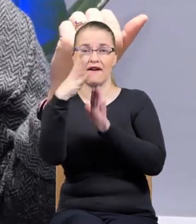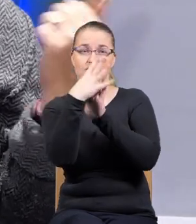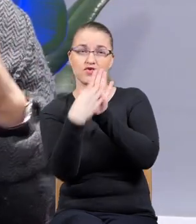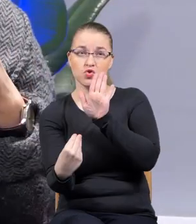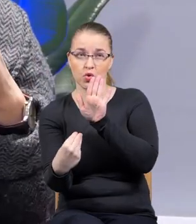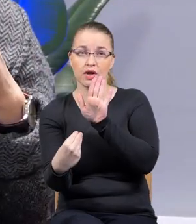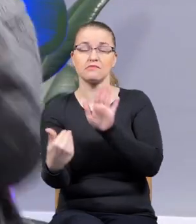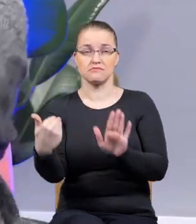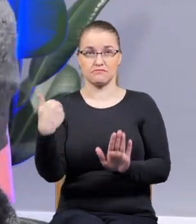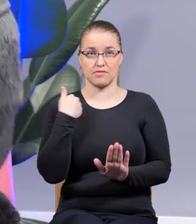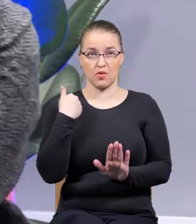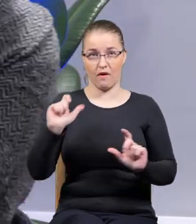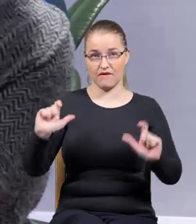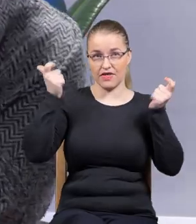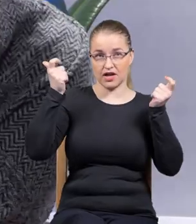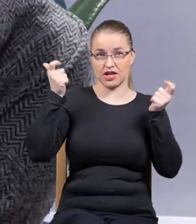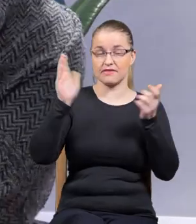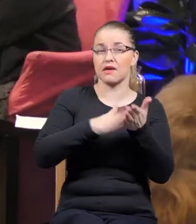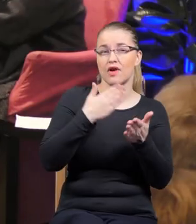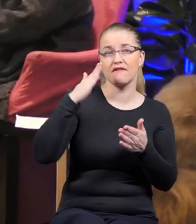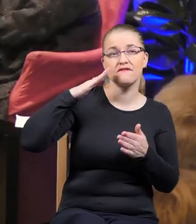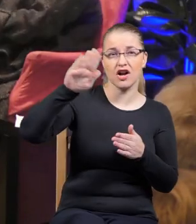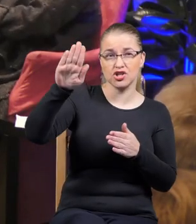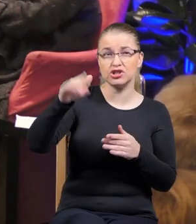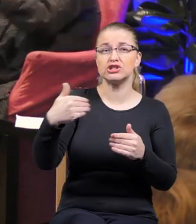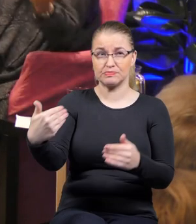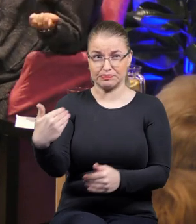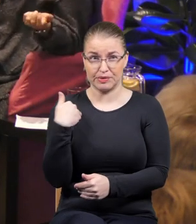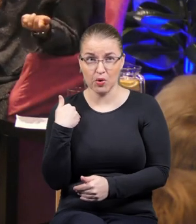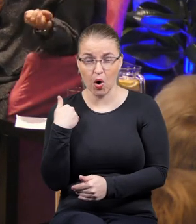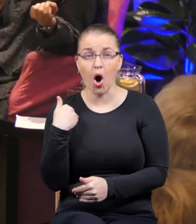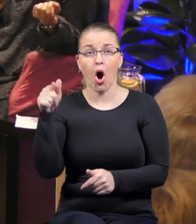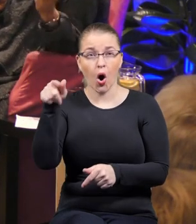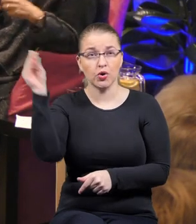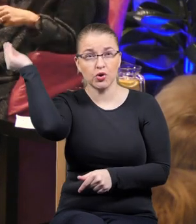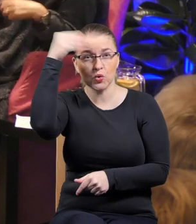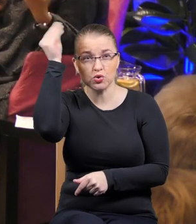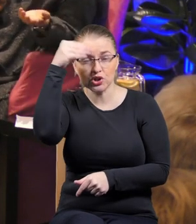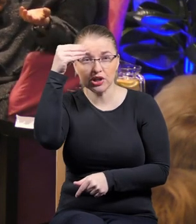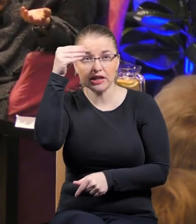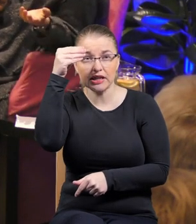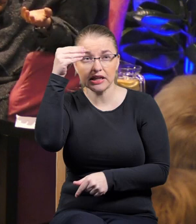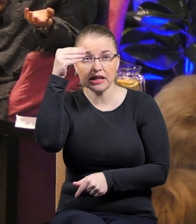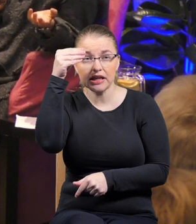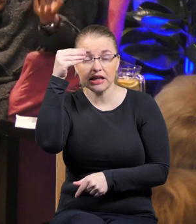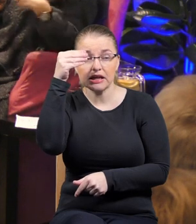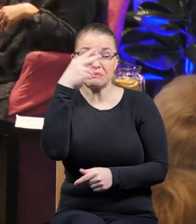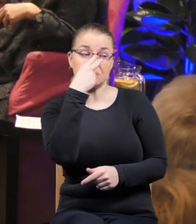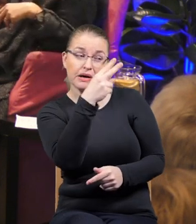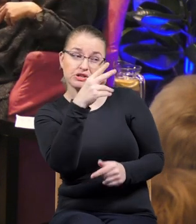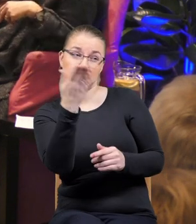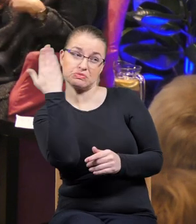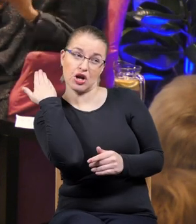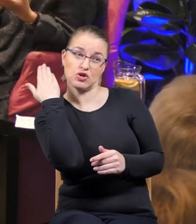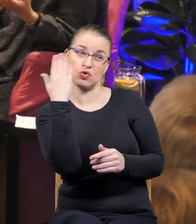zdarzyło. Czy na przykład te ci faszyści, o których mówisz, czy oni się nie uczą z tej pamiętanej przeszłości, czy